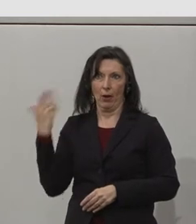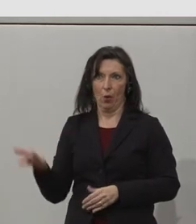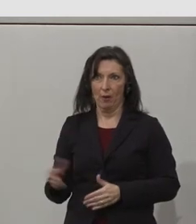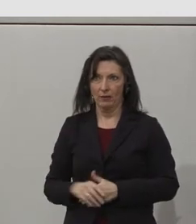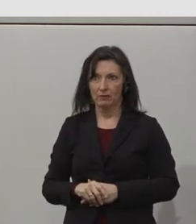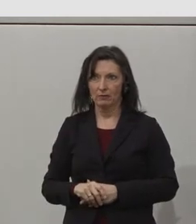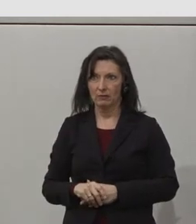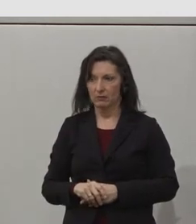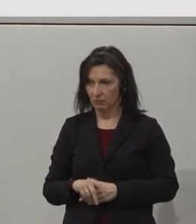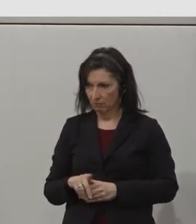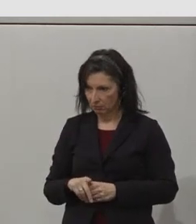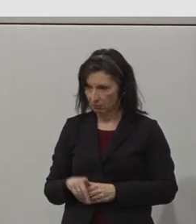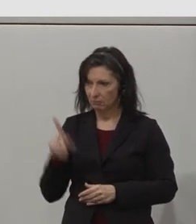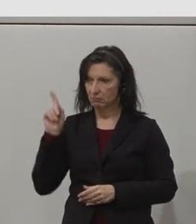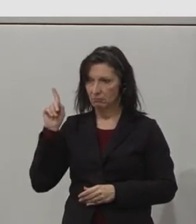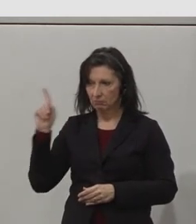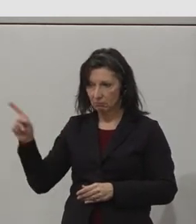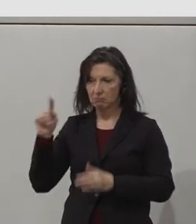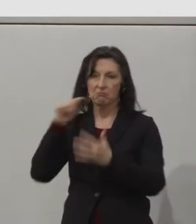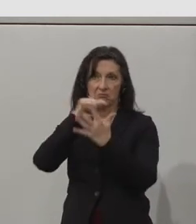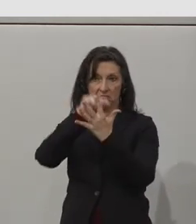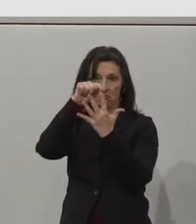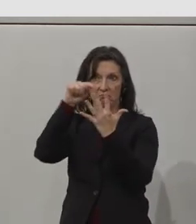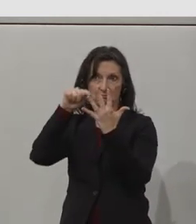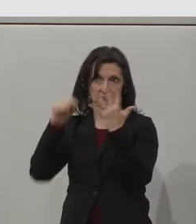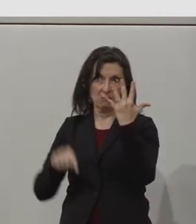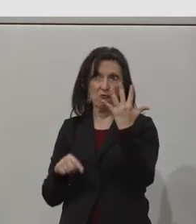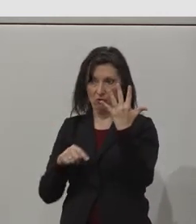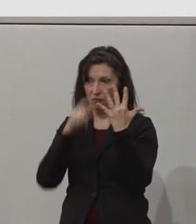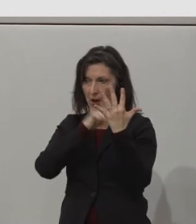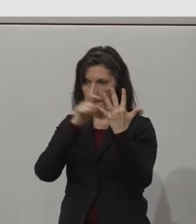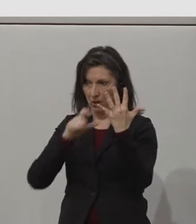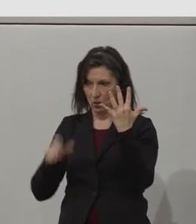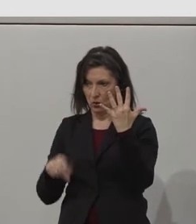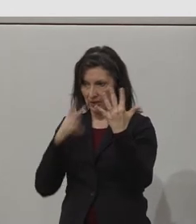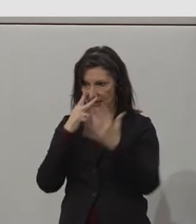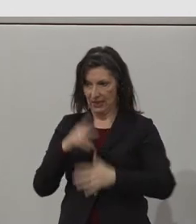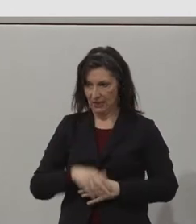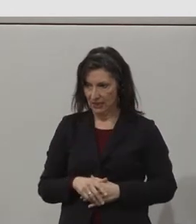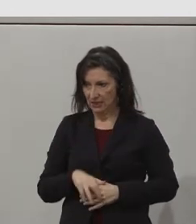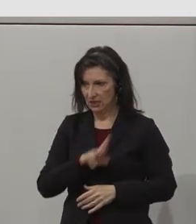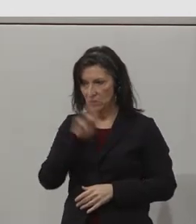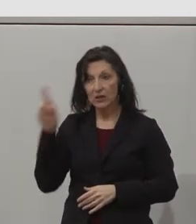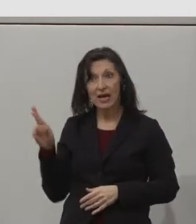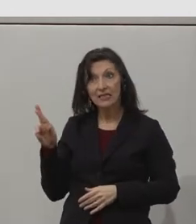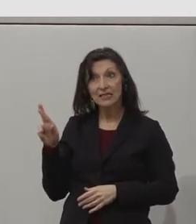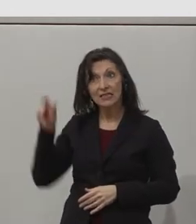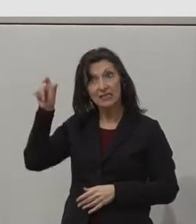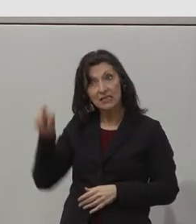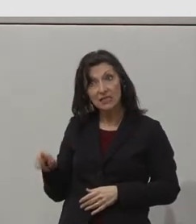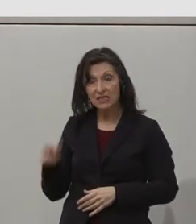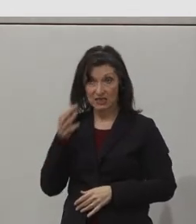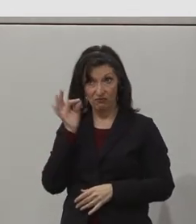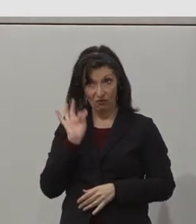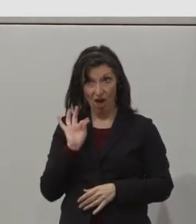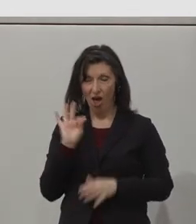and Stephen. And then on the right, we have the lovely Yvonne in her working from home in her home office, which has